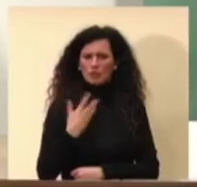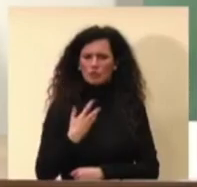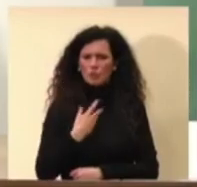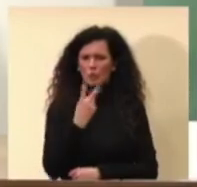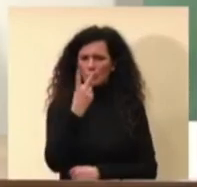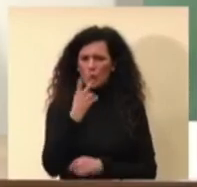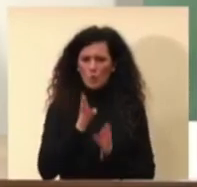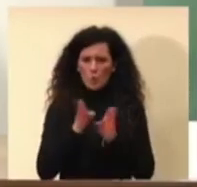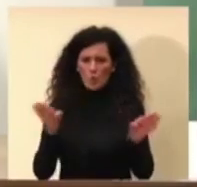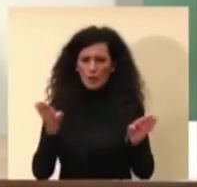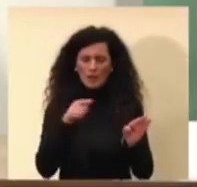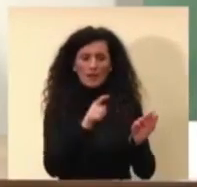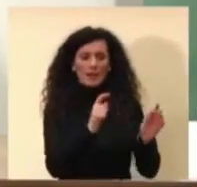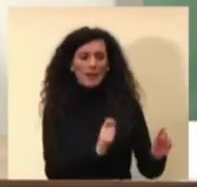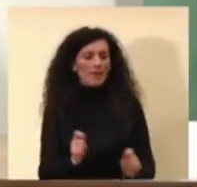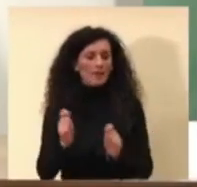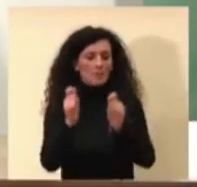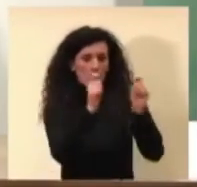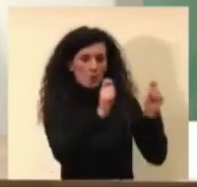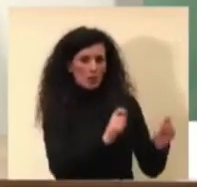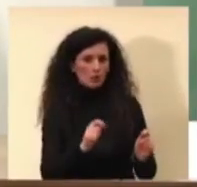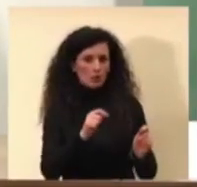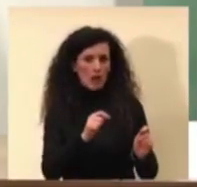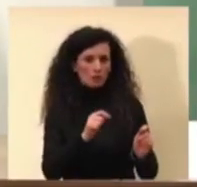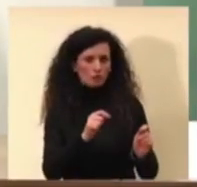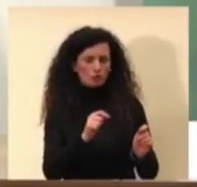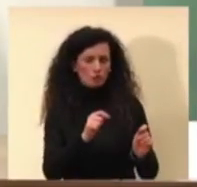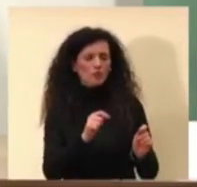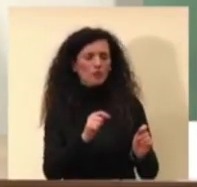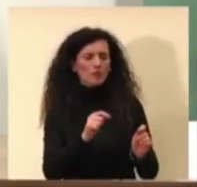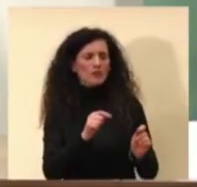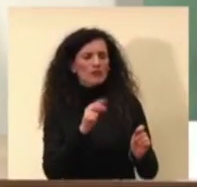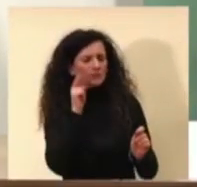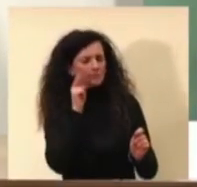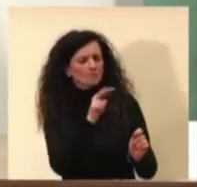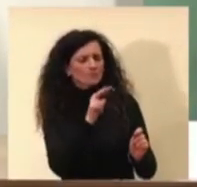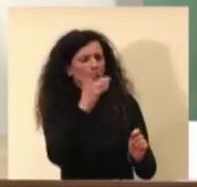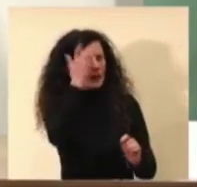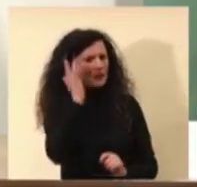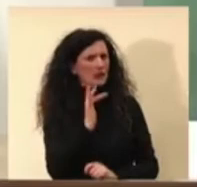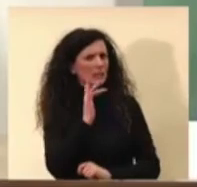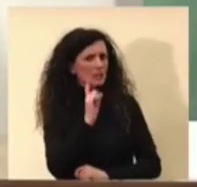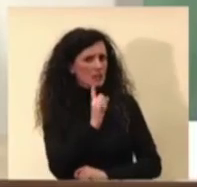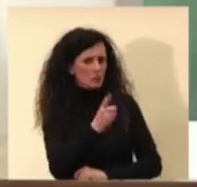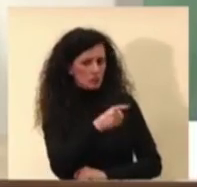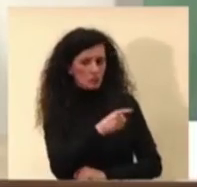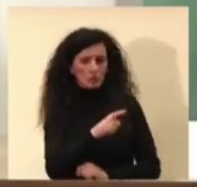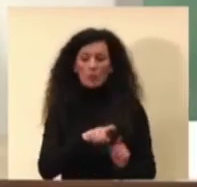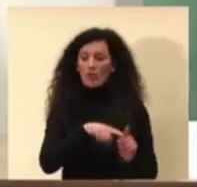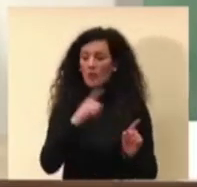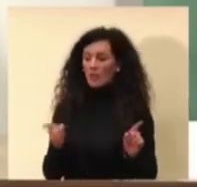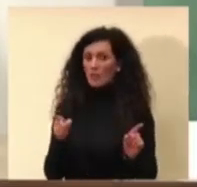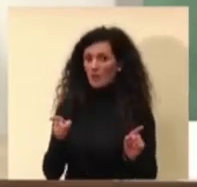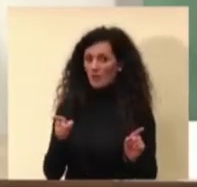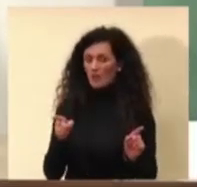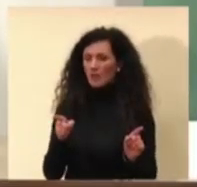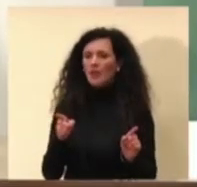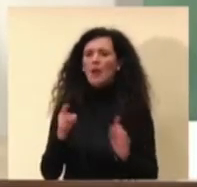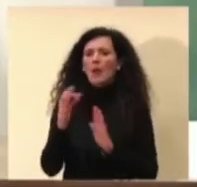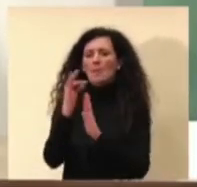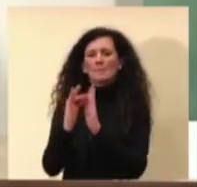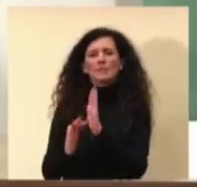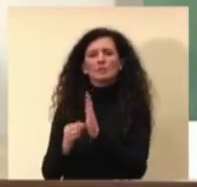e di stima del rischio, l'altro è il livello di quali misure colleghiamo